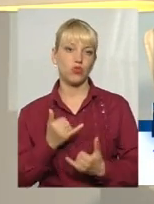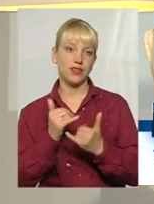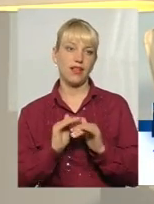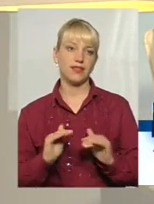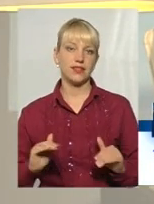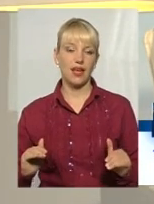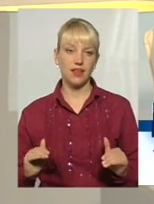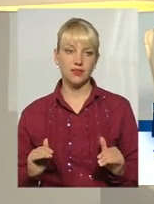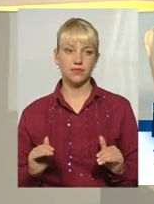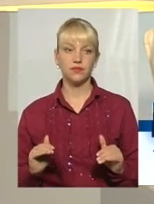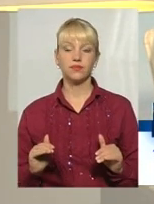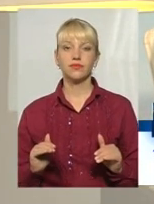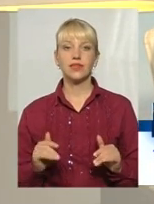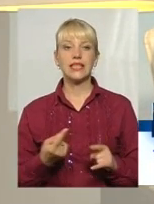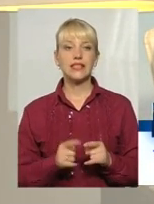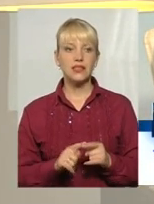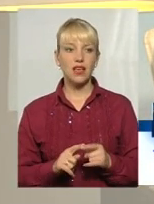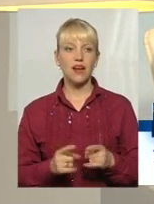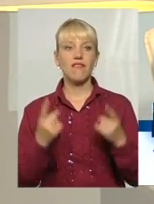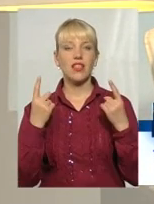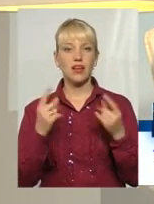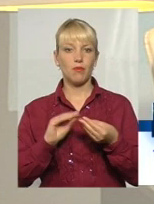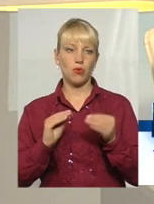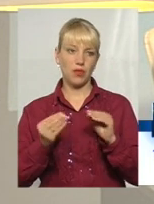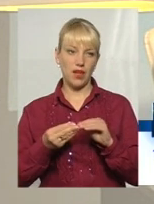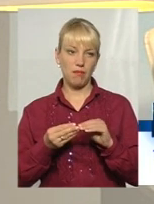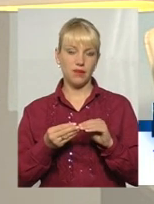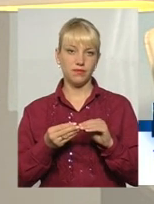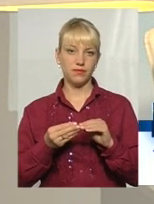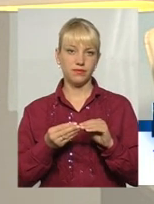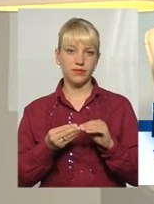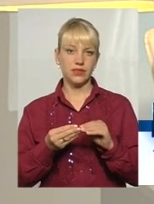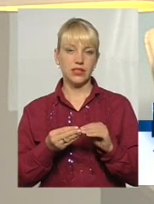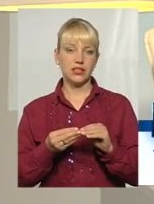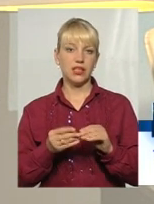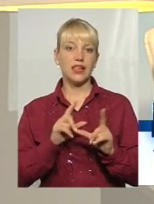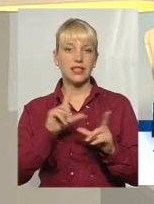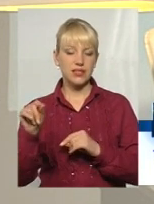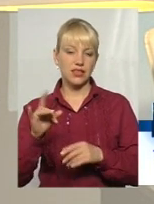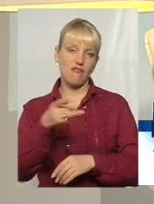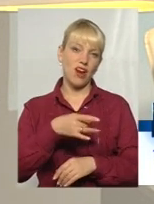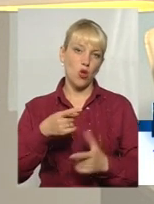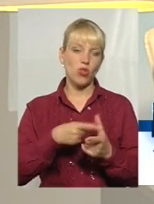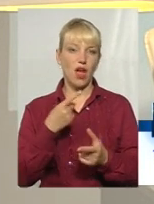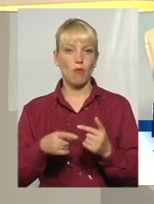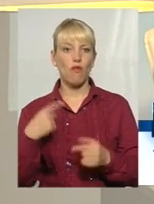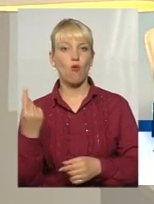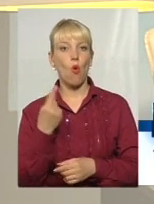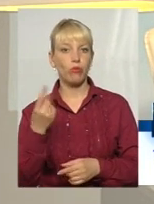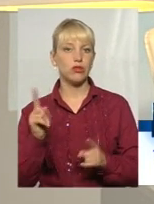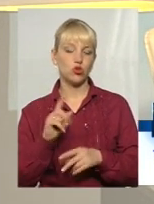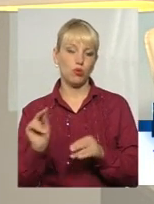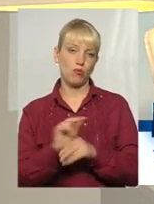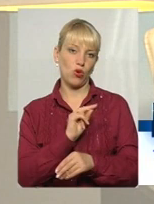це стало великою проблемою. Їздити в район або в область, щоб